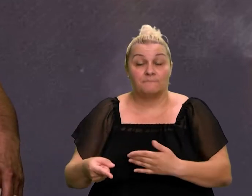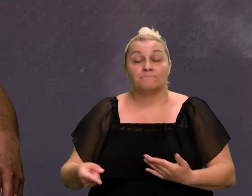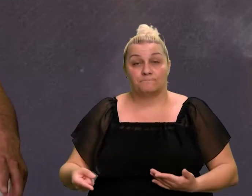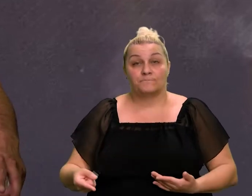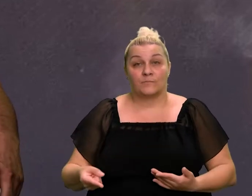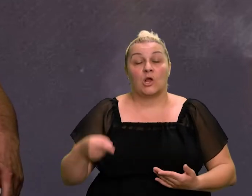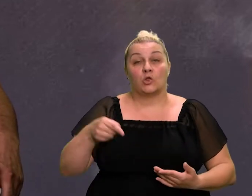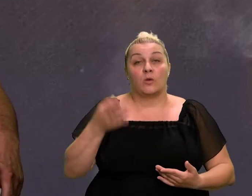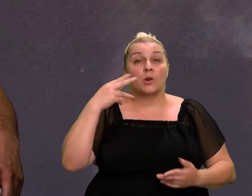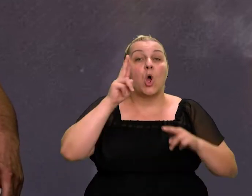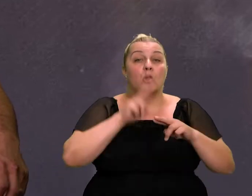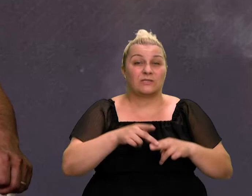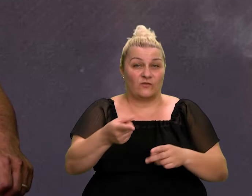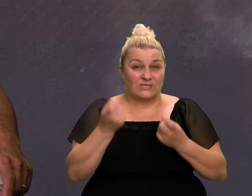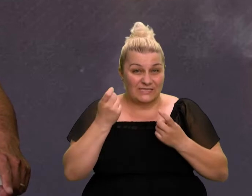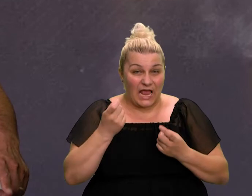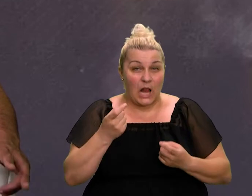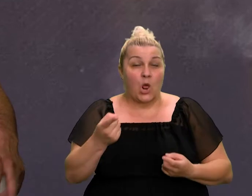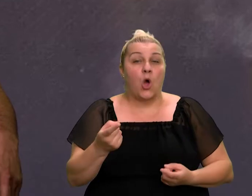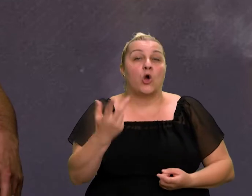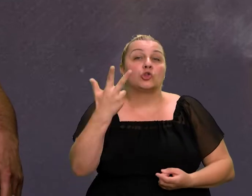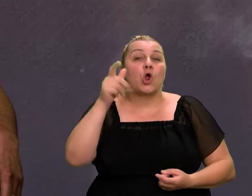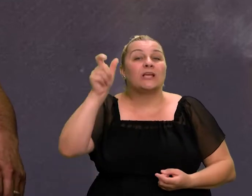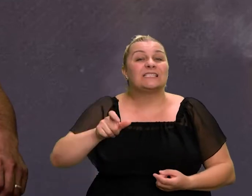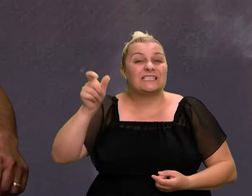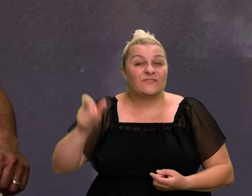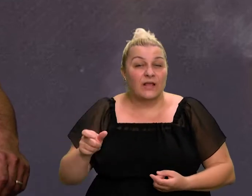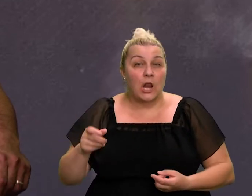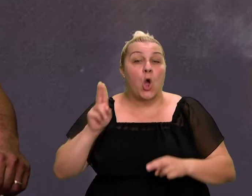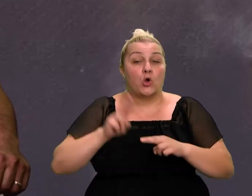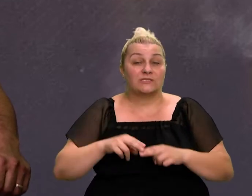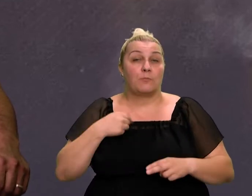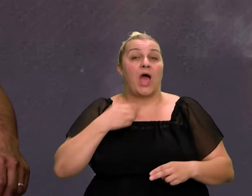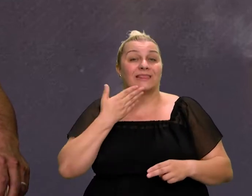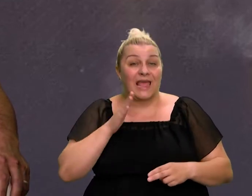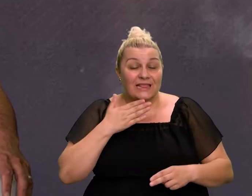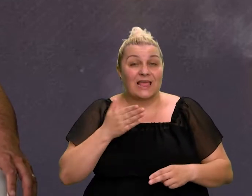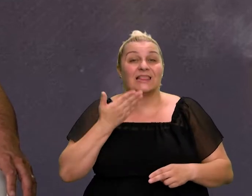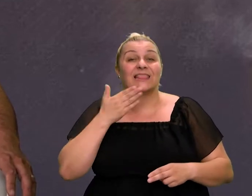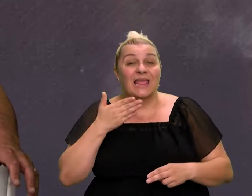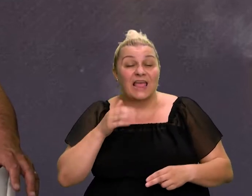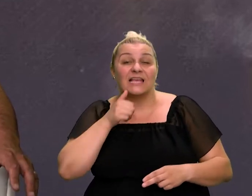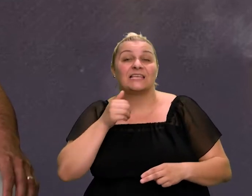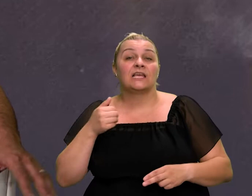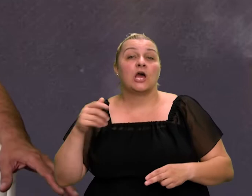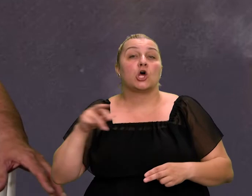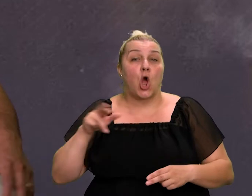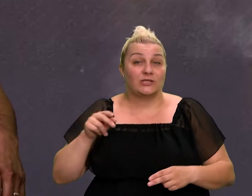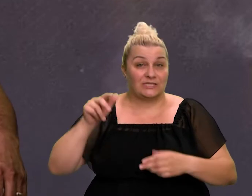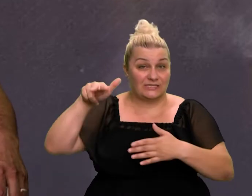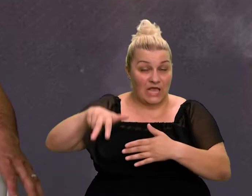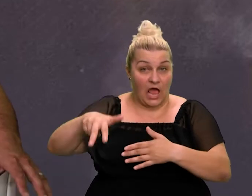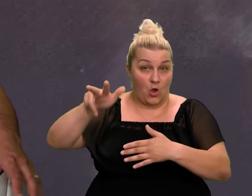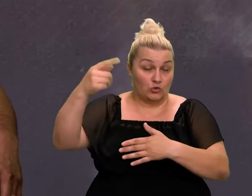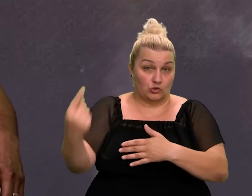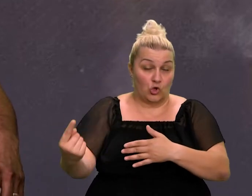Kaočinama, je ostalo samo trojci vila, tetam i tetak i još jedna va rodica. Znači, u momentu kad smo naši četiri, trojica su